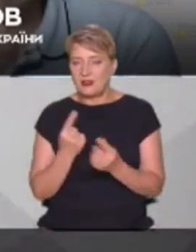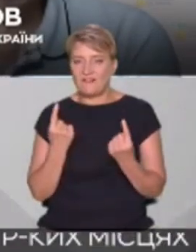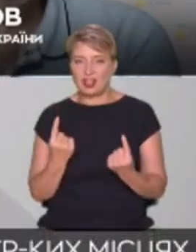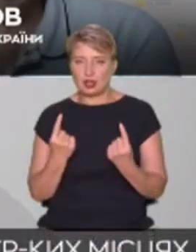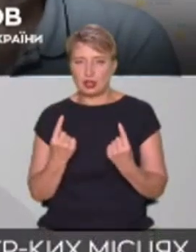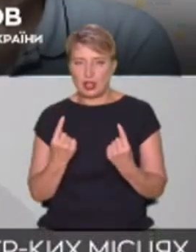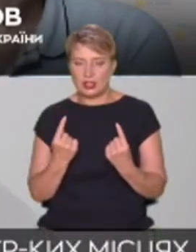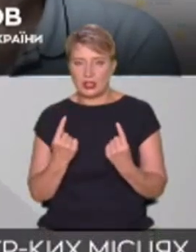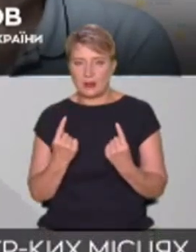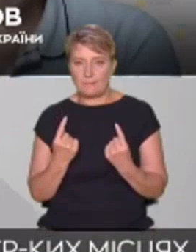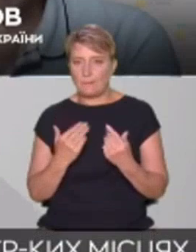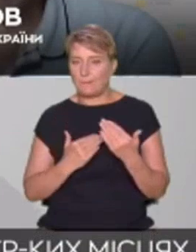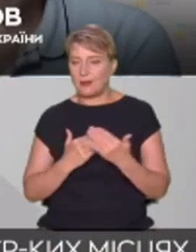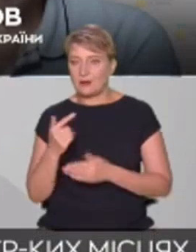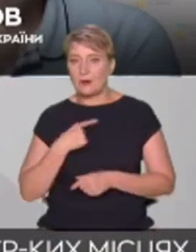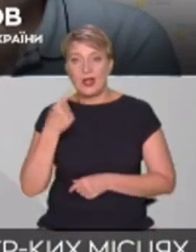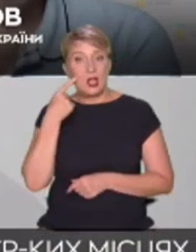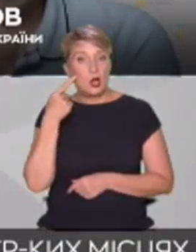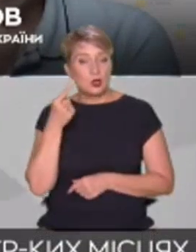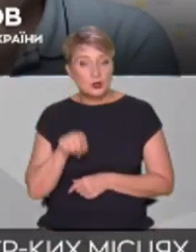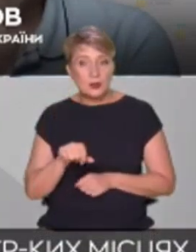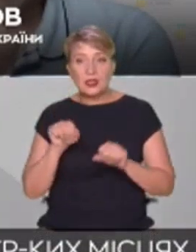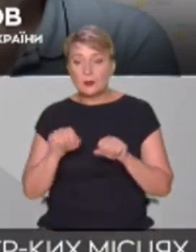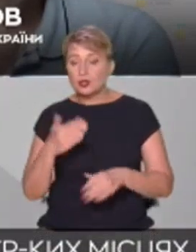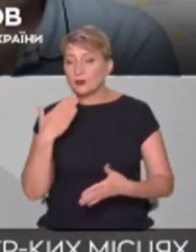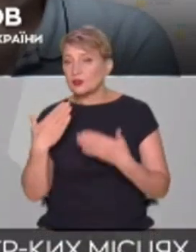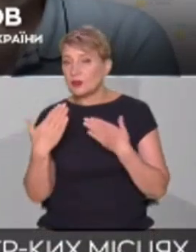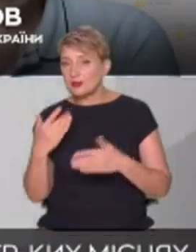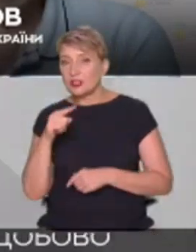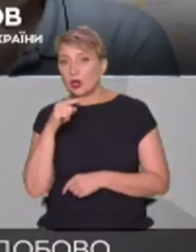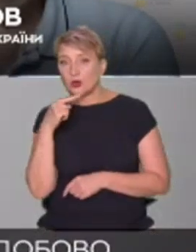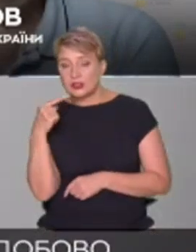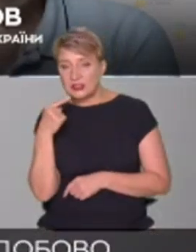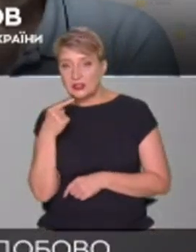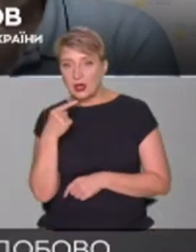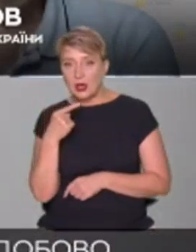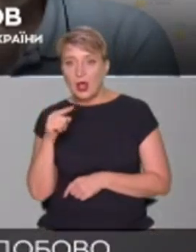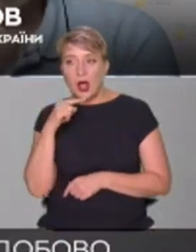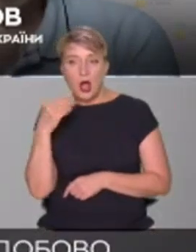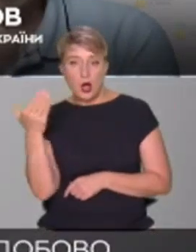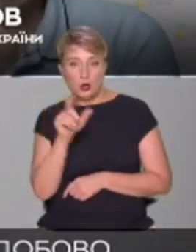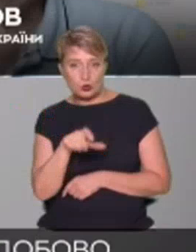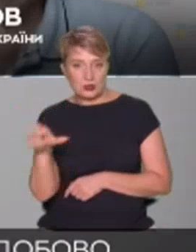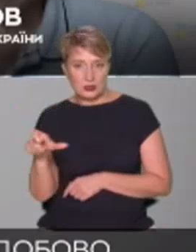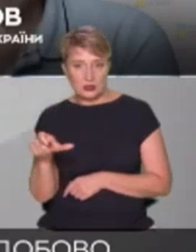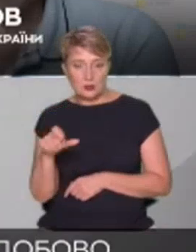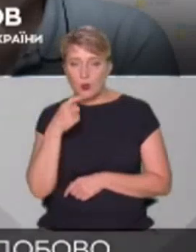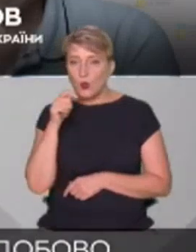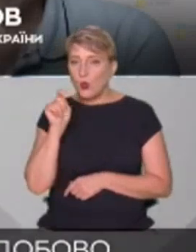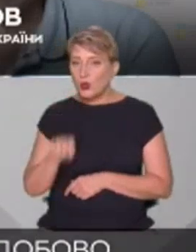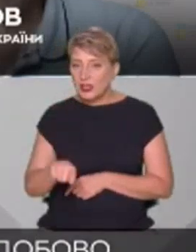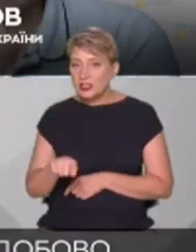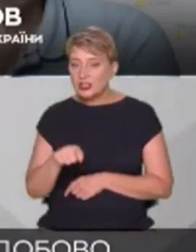розуміємо і можемо спілкуватися російською, а вони українською – ні. Я думаю, що цю